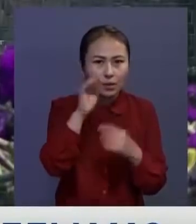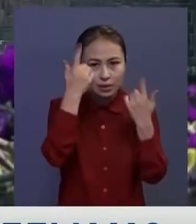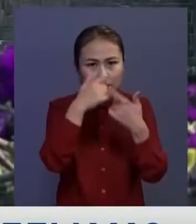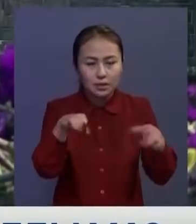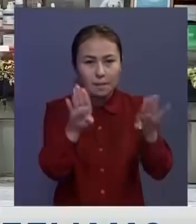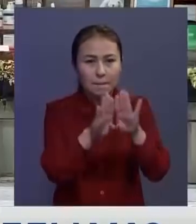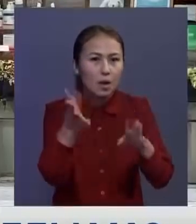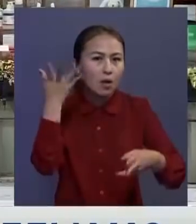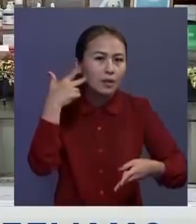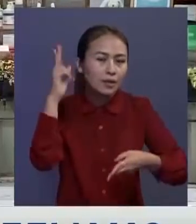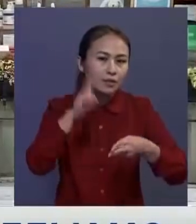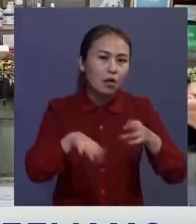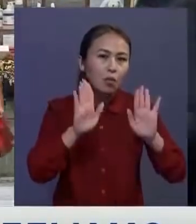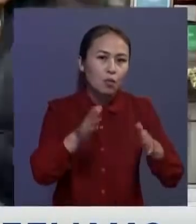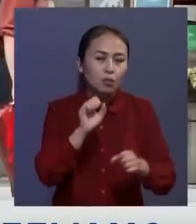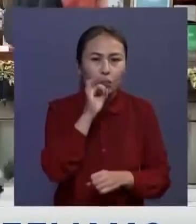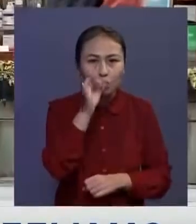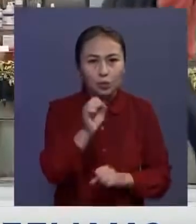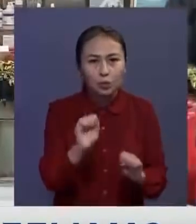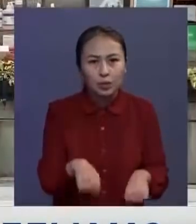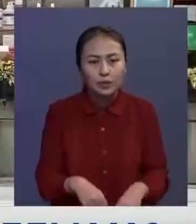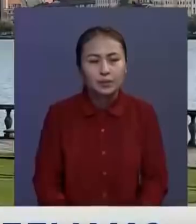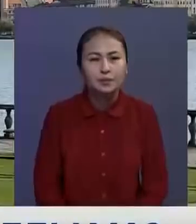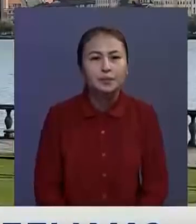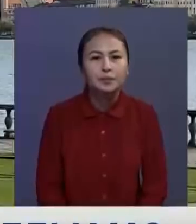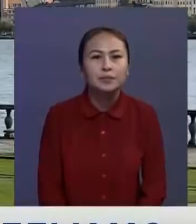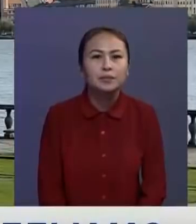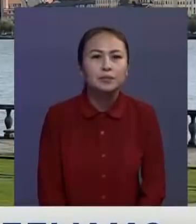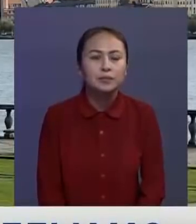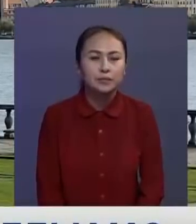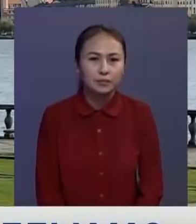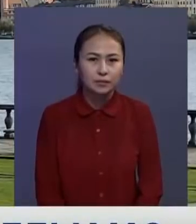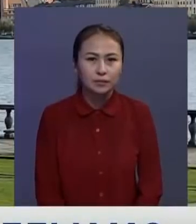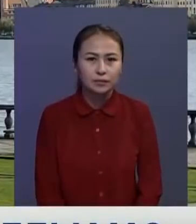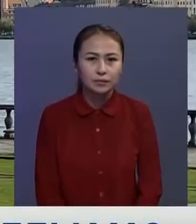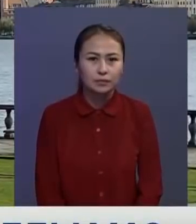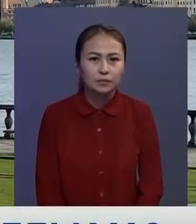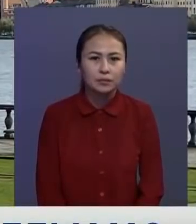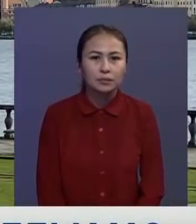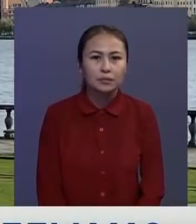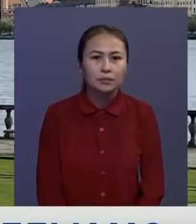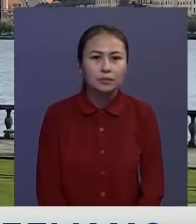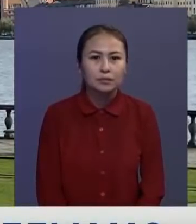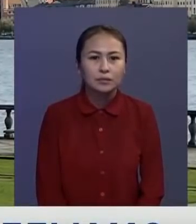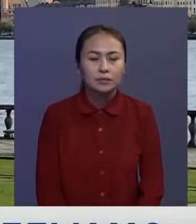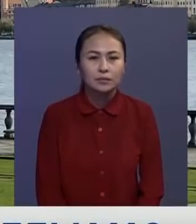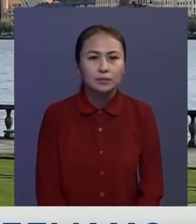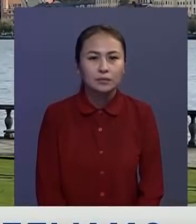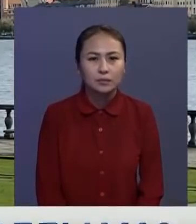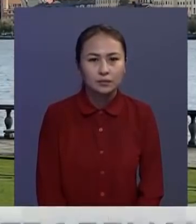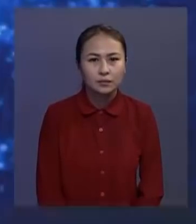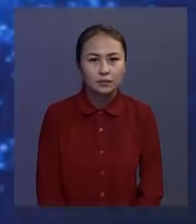пандемия айықталғандағына айтуға болатын алға тартады. Бақтоп Таева жылды сатыгелдейі ва анализ бар джес қабар жыма түрд, Евронисың қолдау мен.